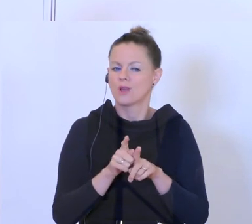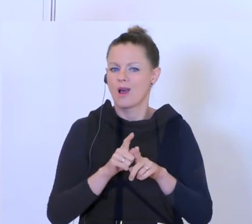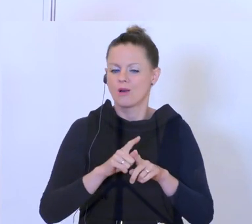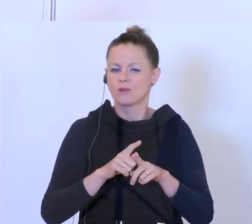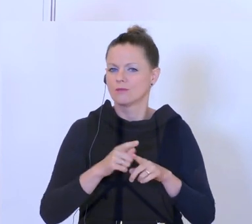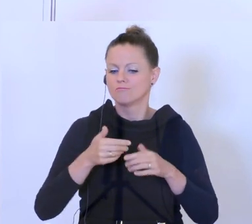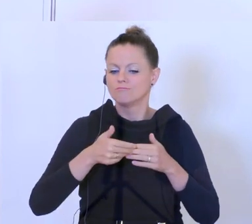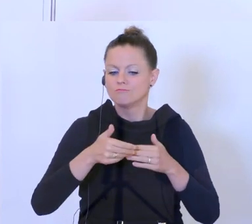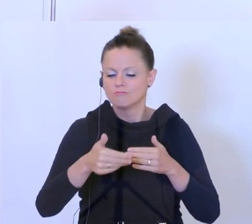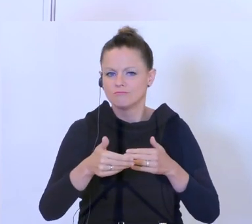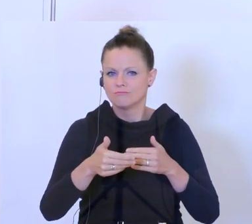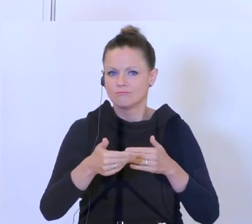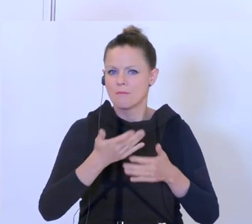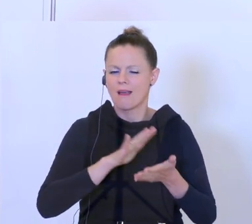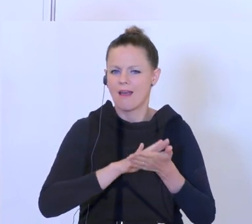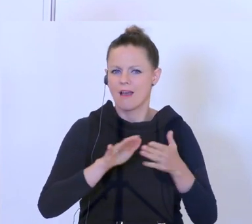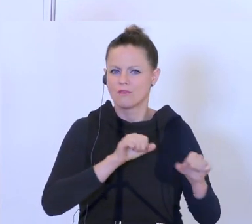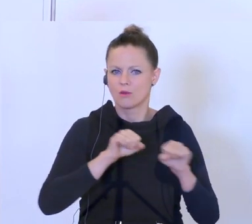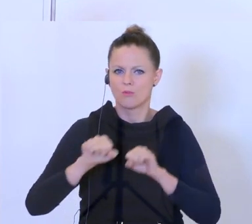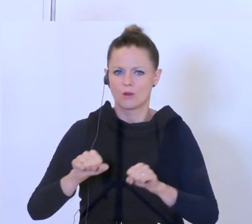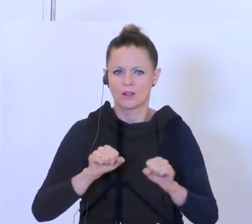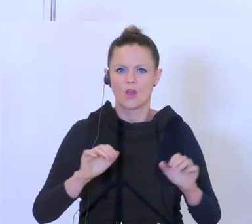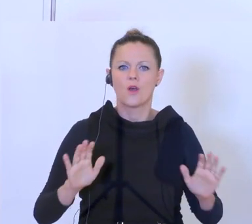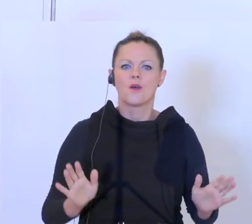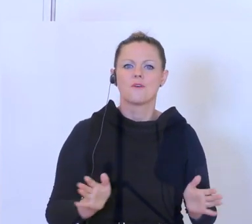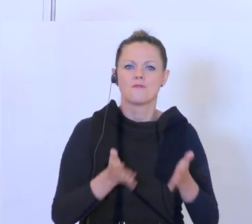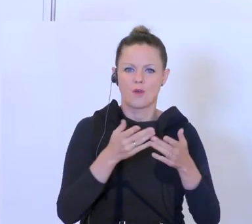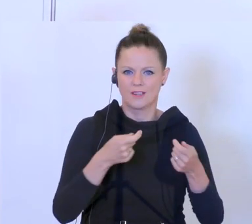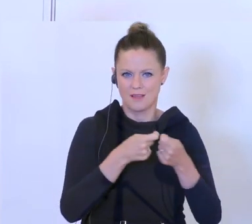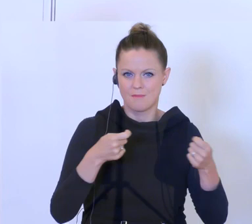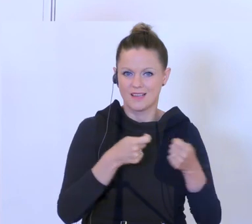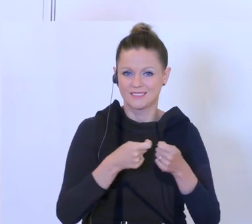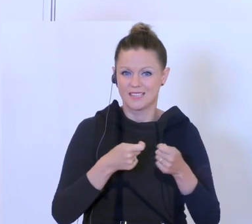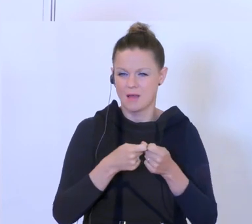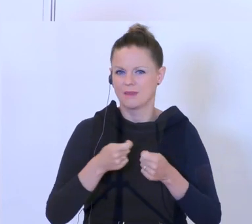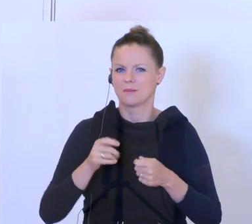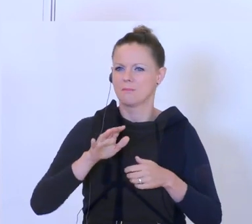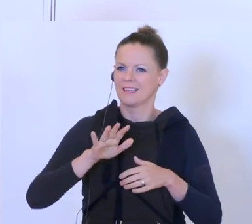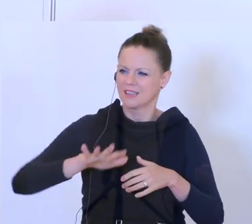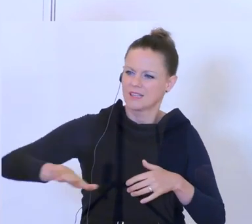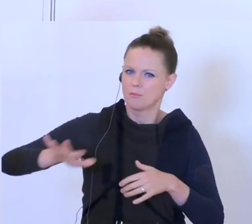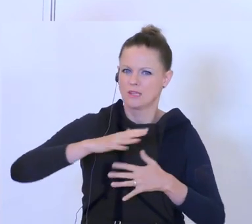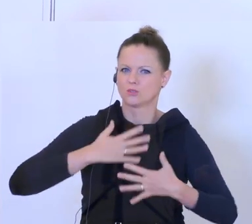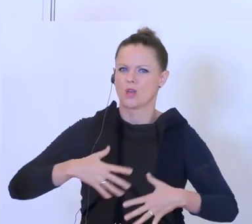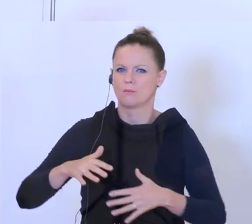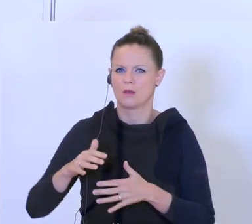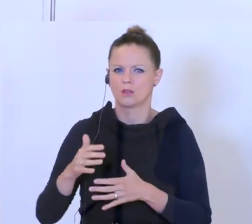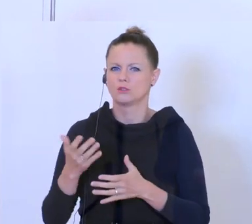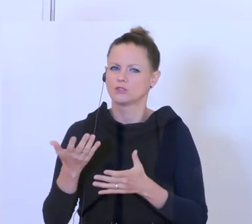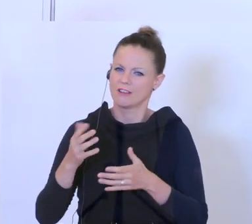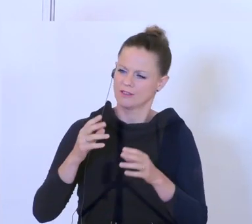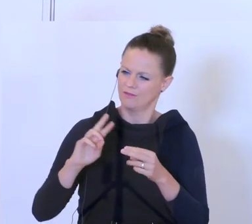es dann umso leichter möglich die Fördermaßnahmen mit anderen Gebietskörperschaften abzustimmen. Wie soll das funktionieren?